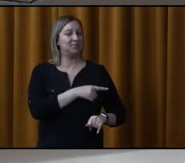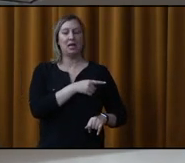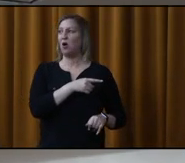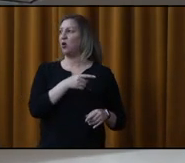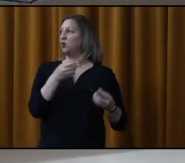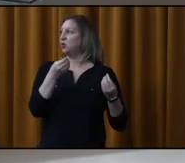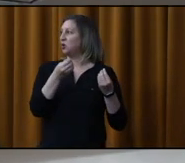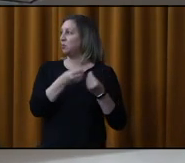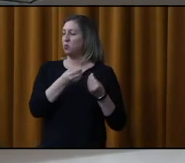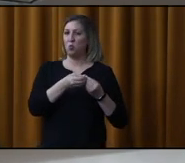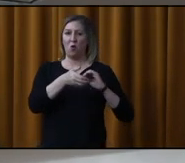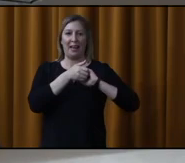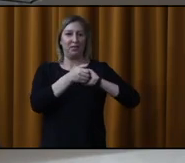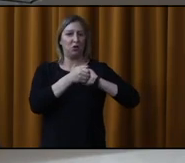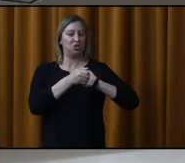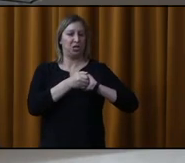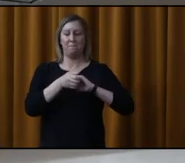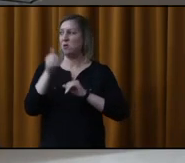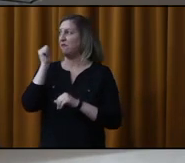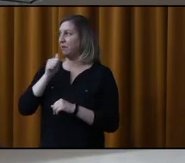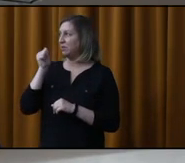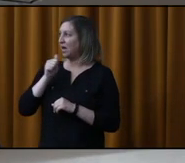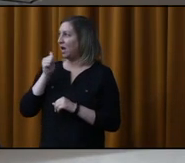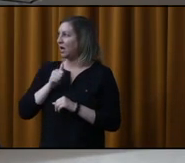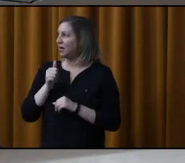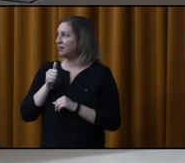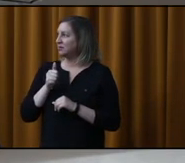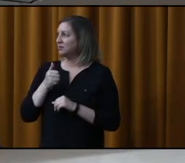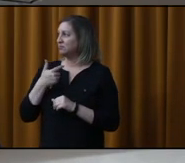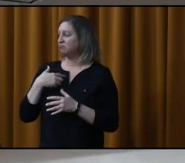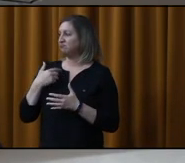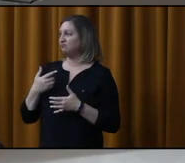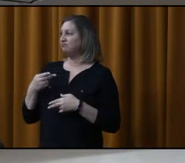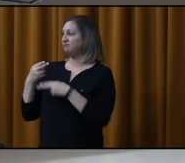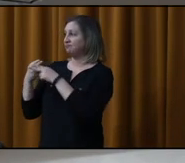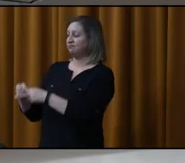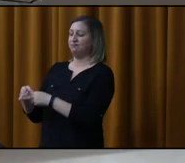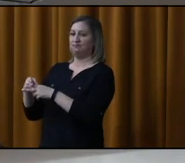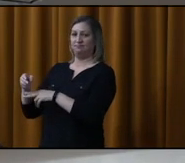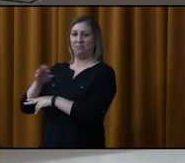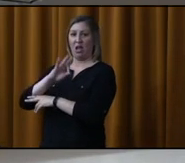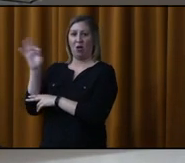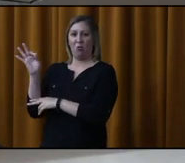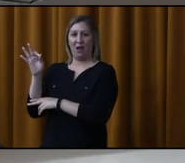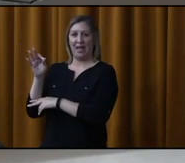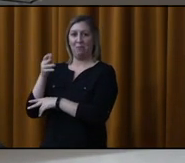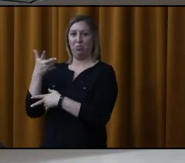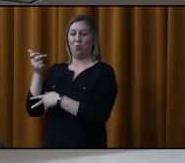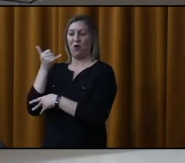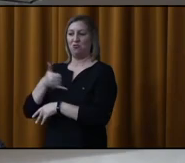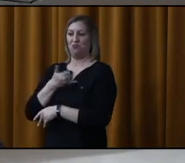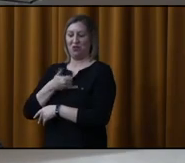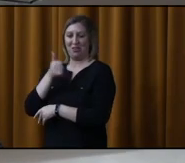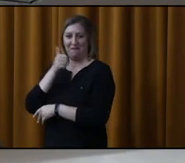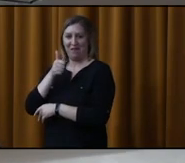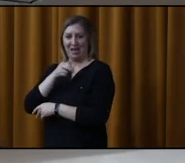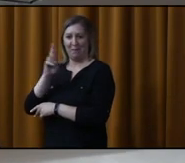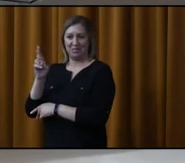-titrage